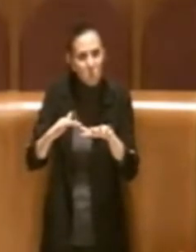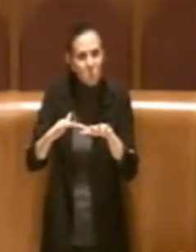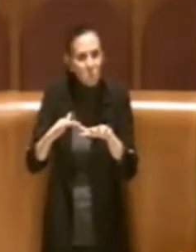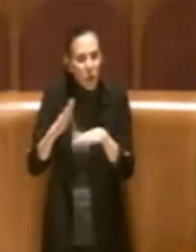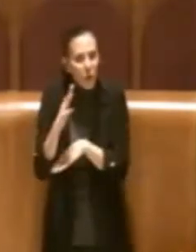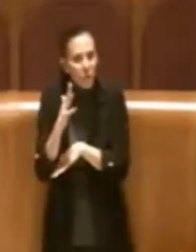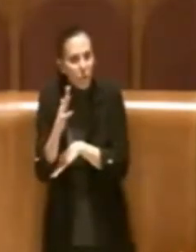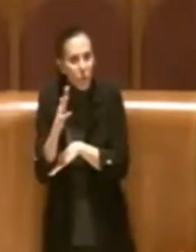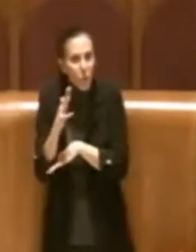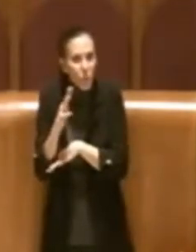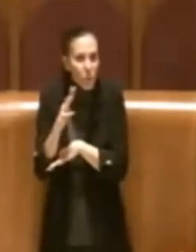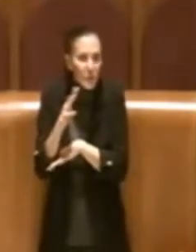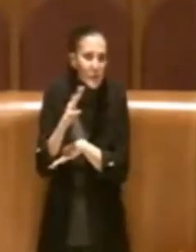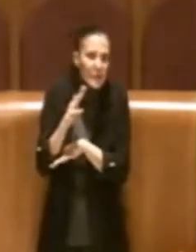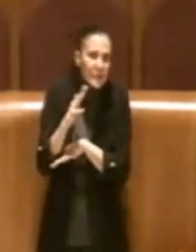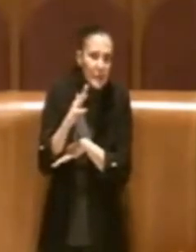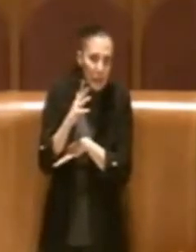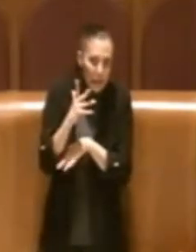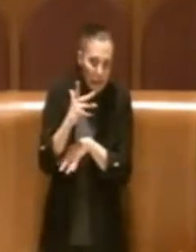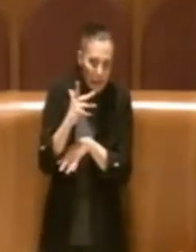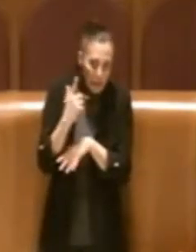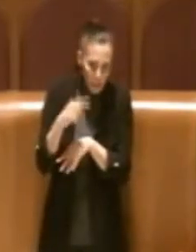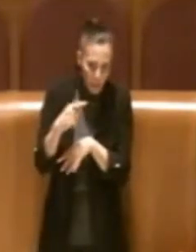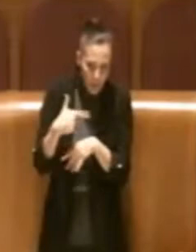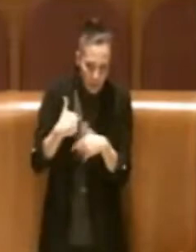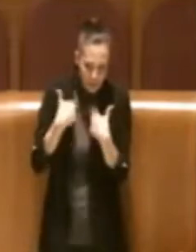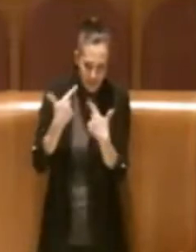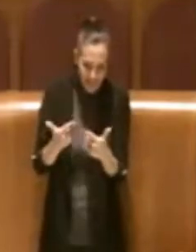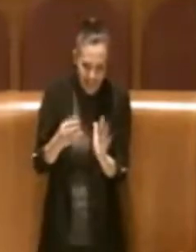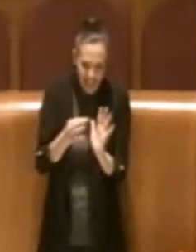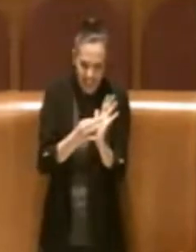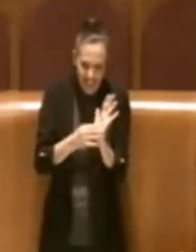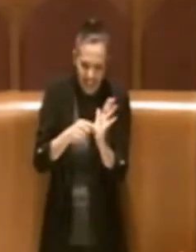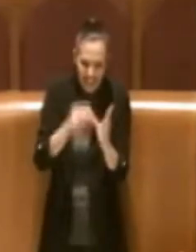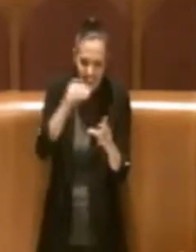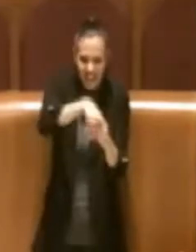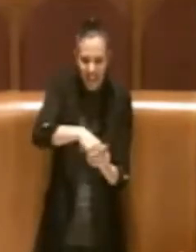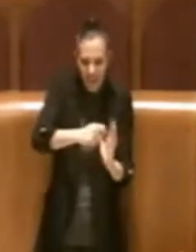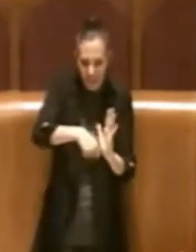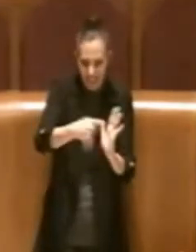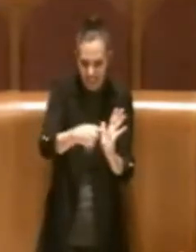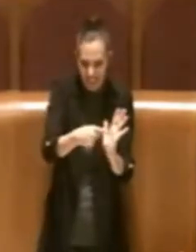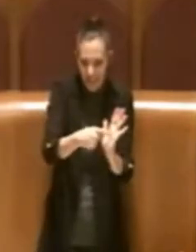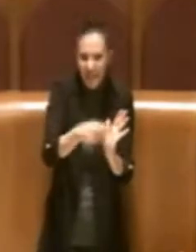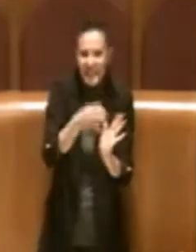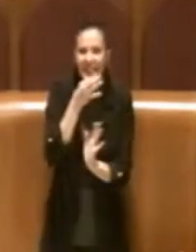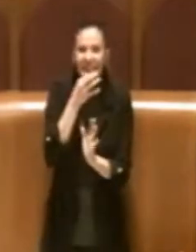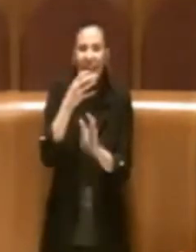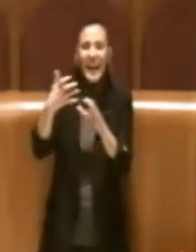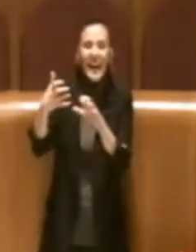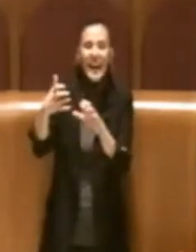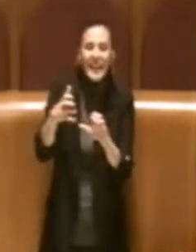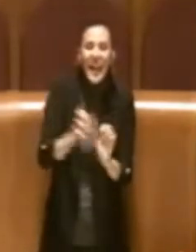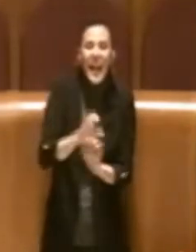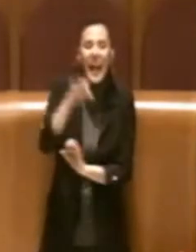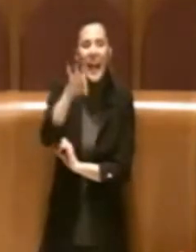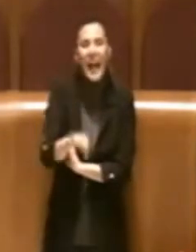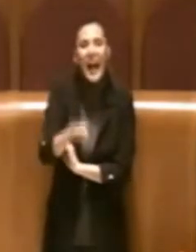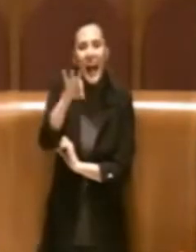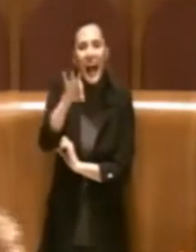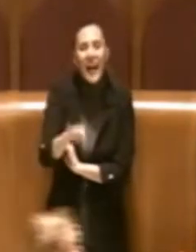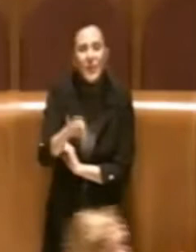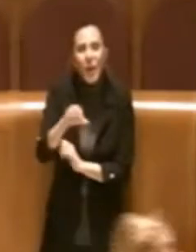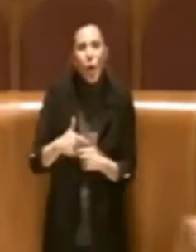anche più potenti di quelle indicate in questa delibera. La riduzione del canone, la